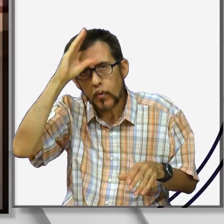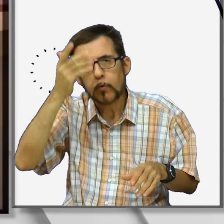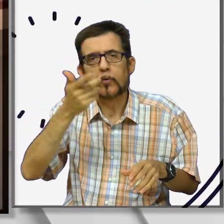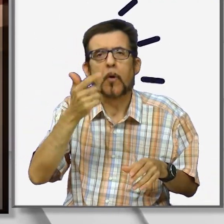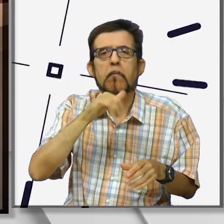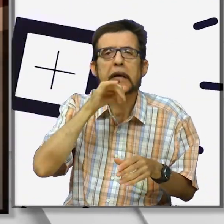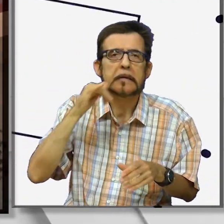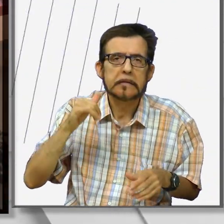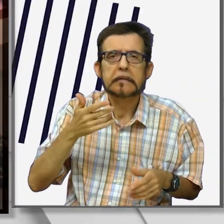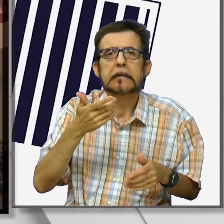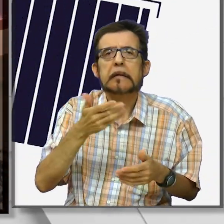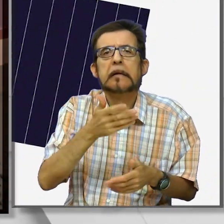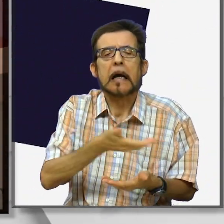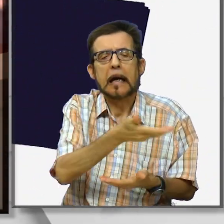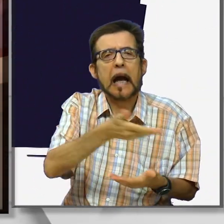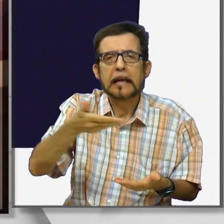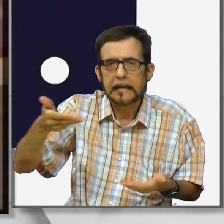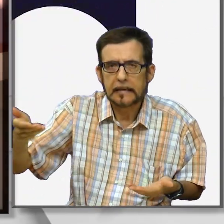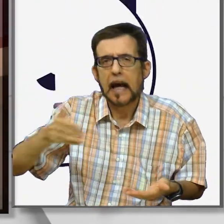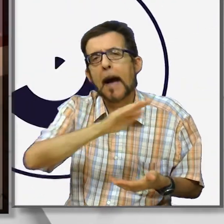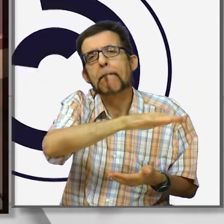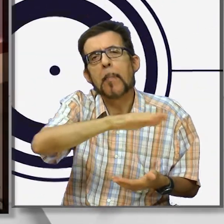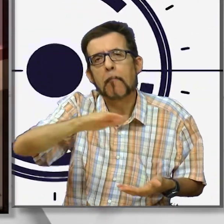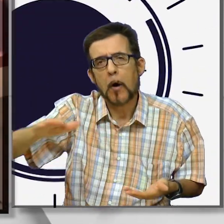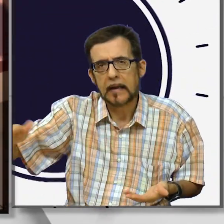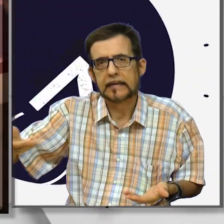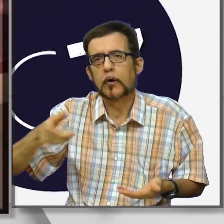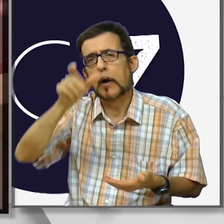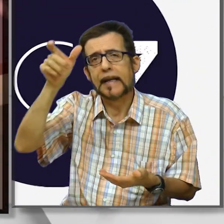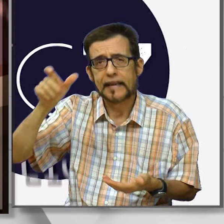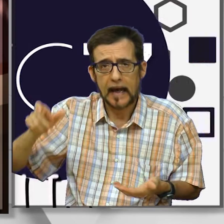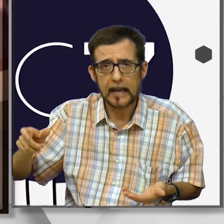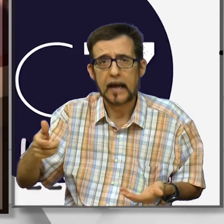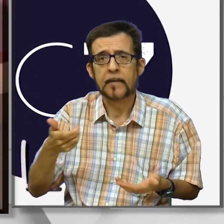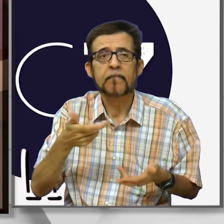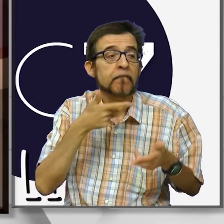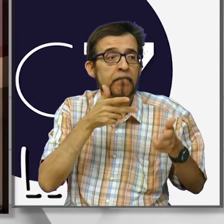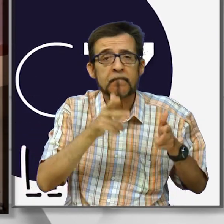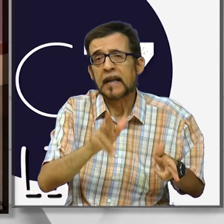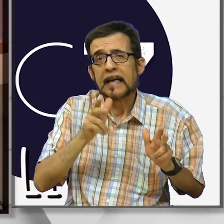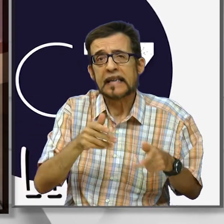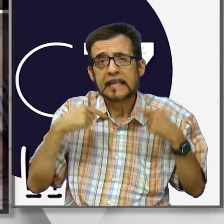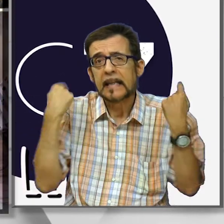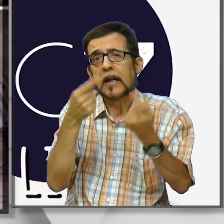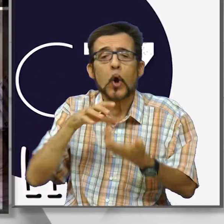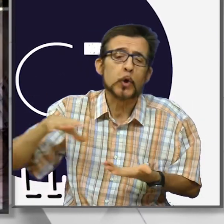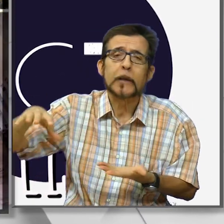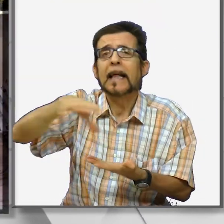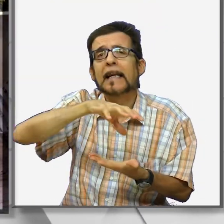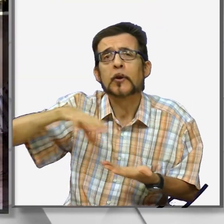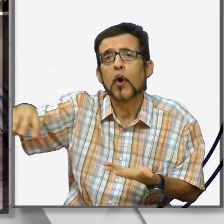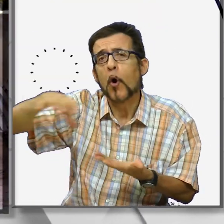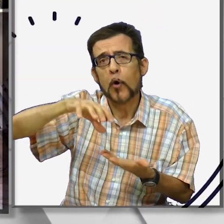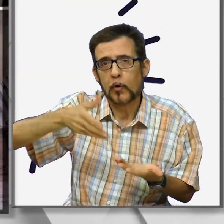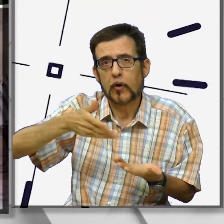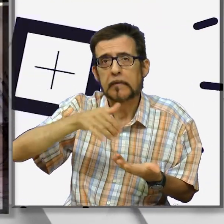per esigenze di carità dell'intera popolazione italiana, naturalmente quella residente nel nostro territorio. Circa le